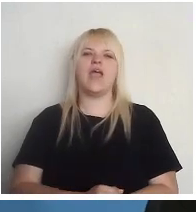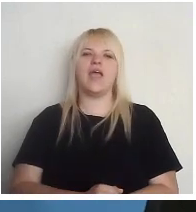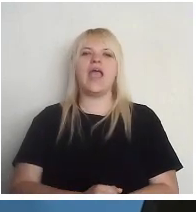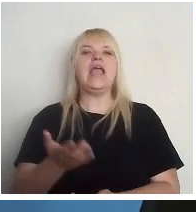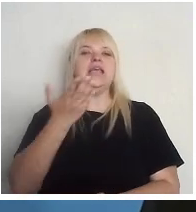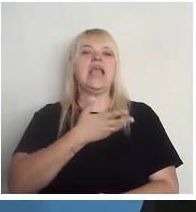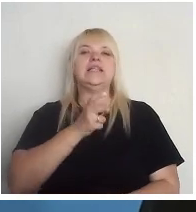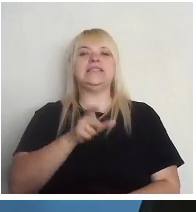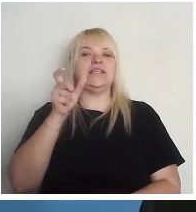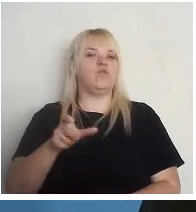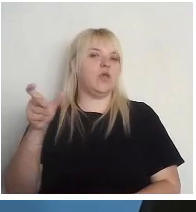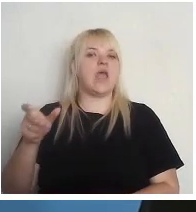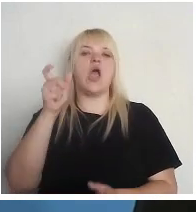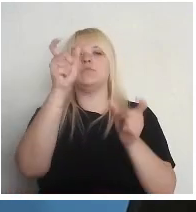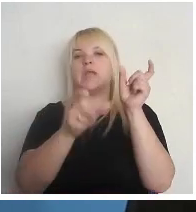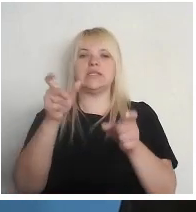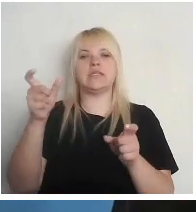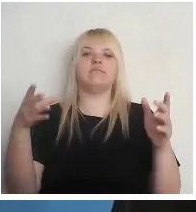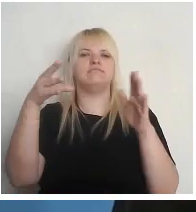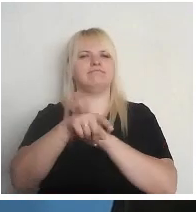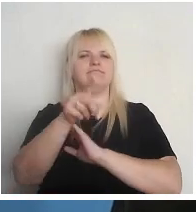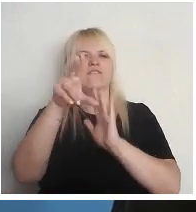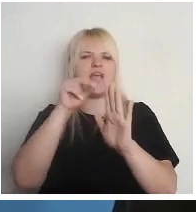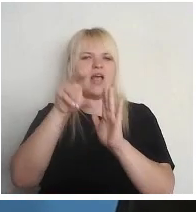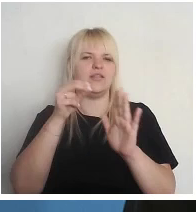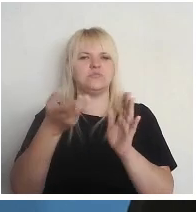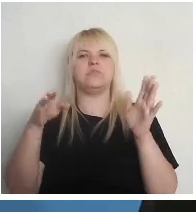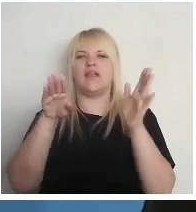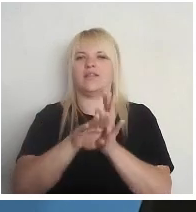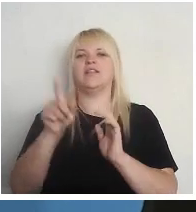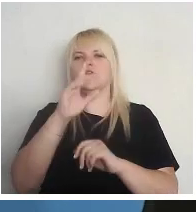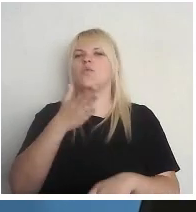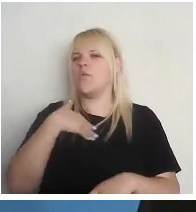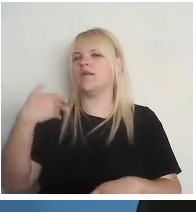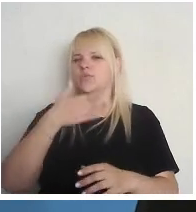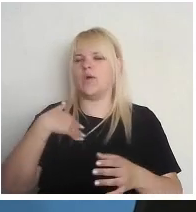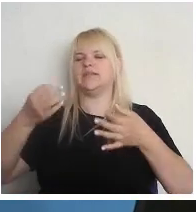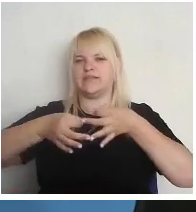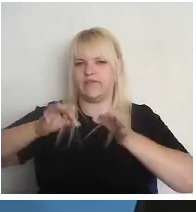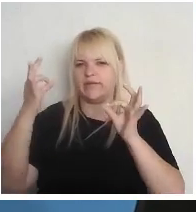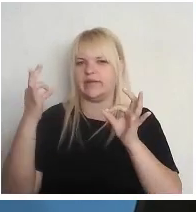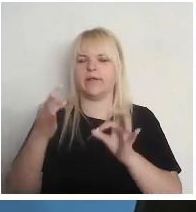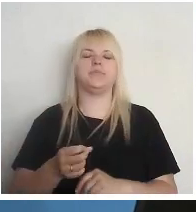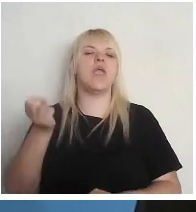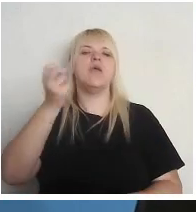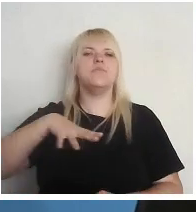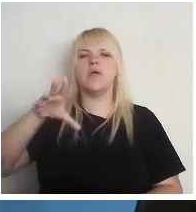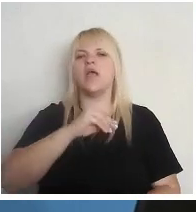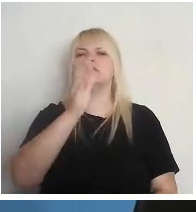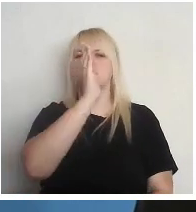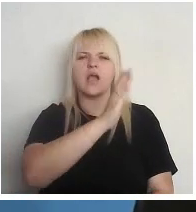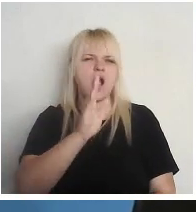Iedzīvotāju pilsoņu iesaista vēlēšanās, piedalīšanās ir ļoti, ļoti svarīga. Mēs katru